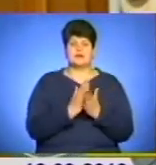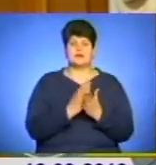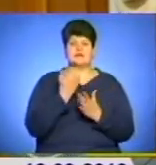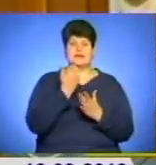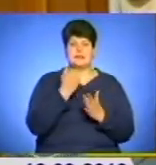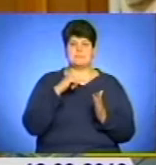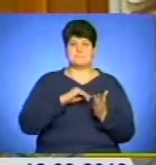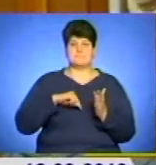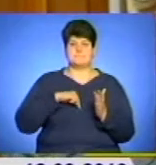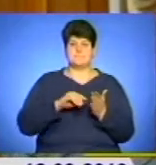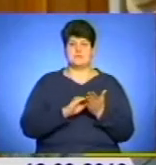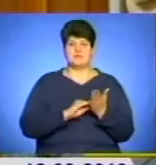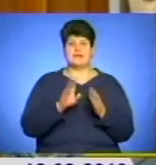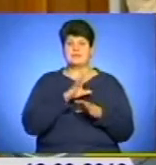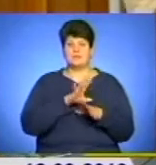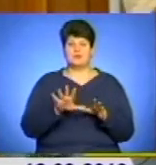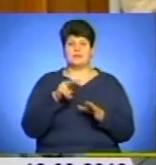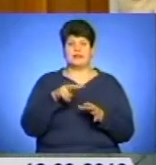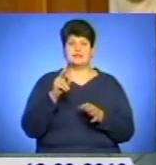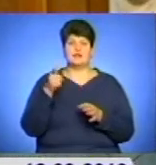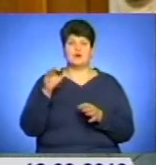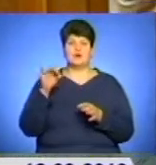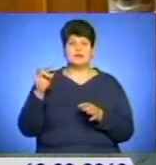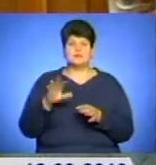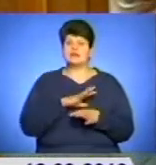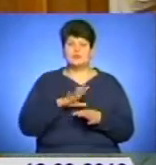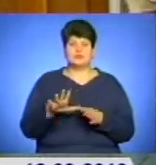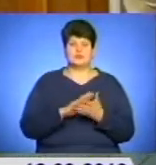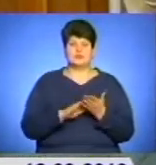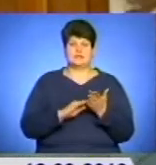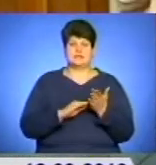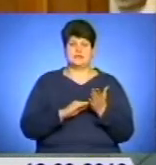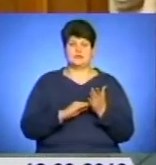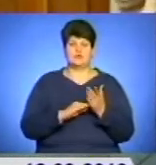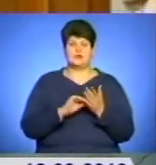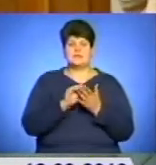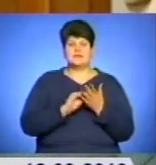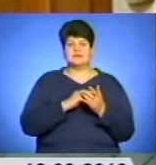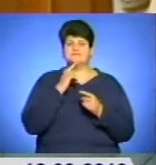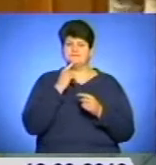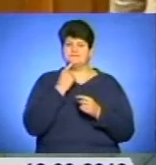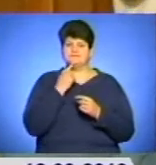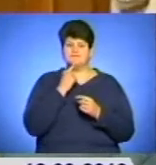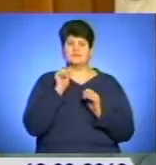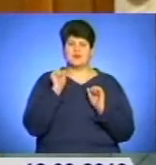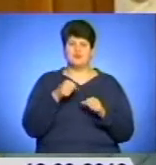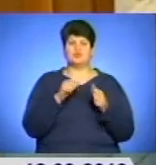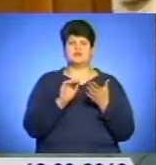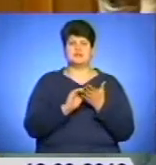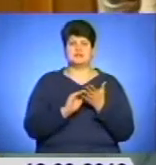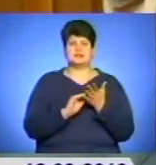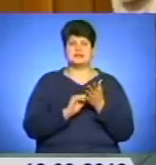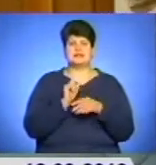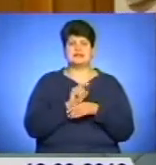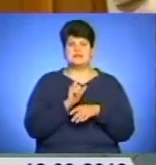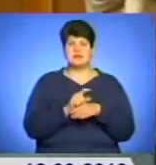біографія. Не було б Лесі Горницької, не було б цих пісень, бо писати пісні теоретично важко. Можна писати на